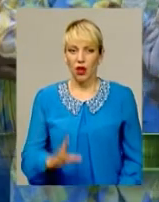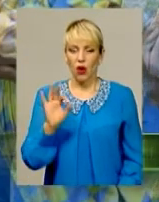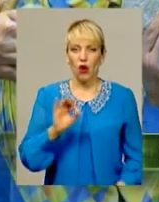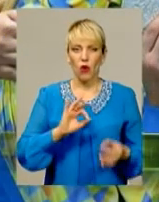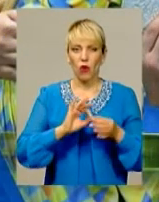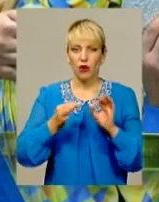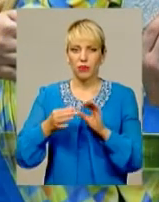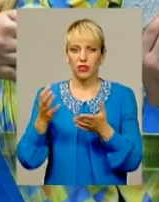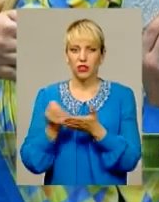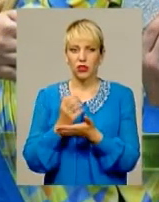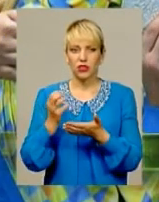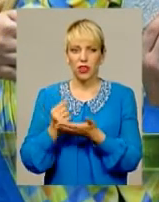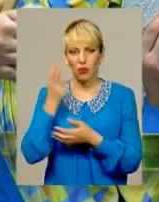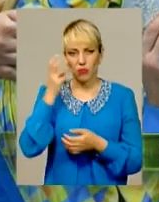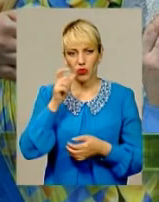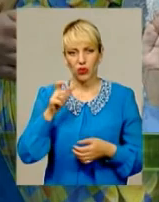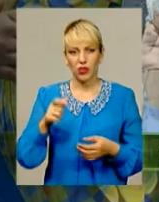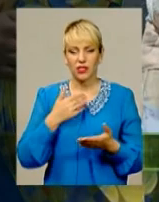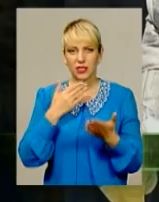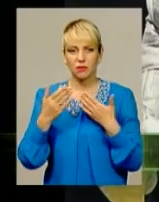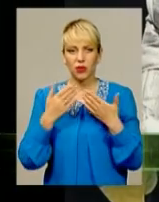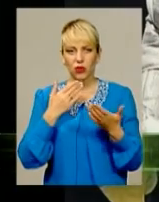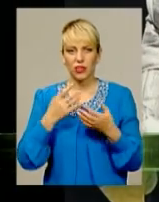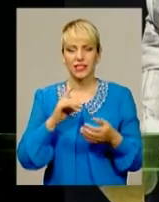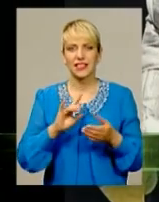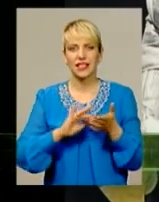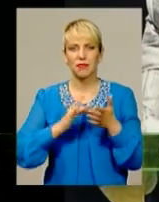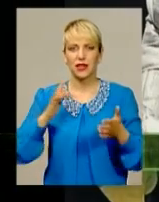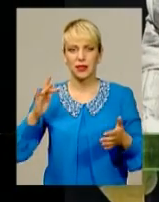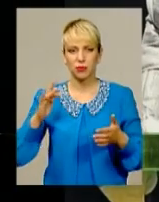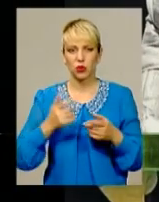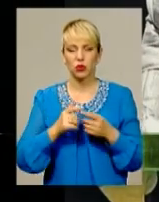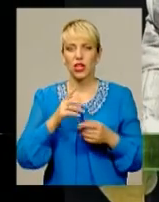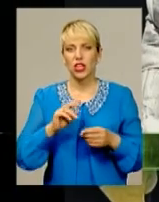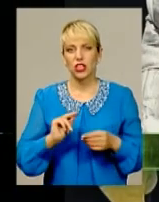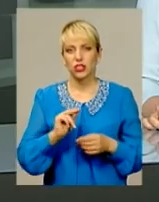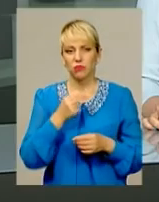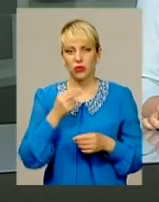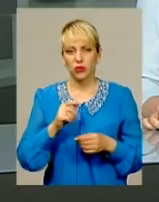подолян. Спілкуємося зі срібною призеркою Олімпіади у командному фехтуванні Аліною Комащук.